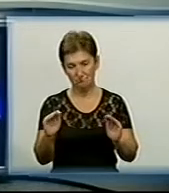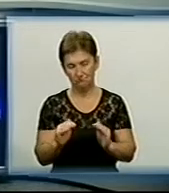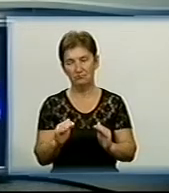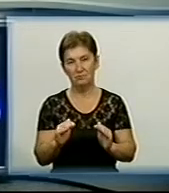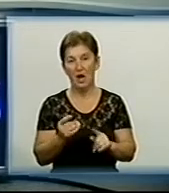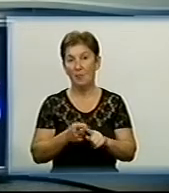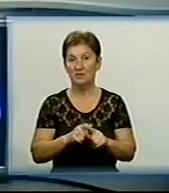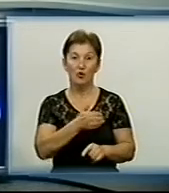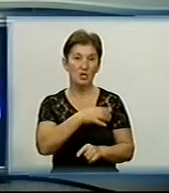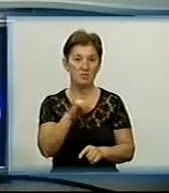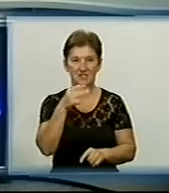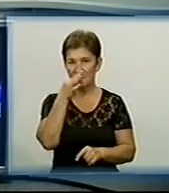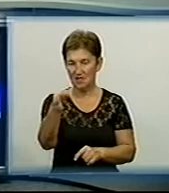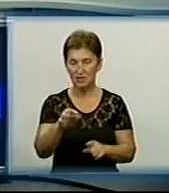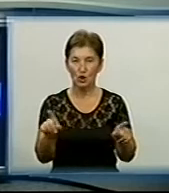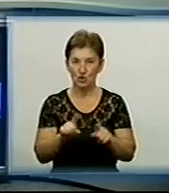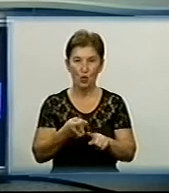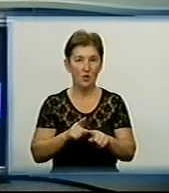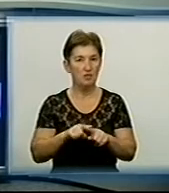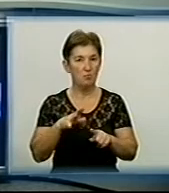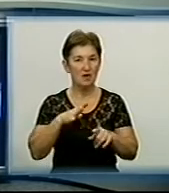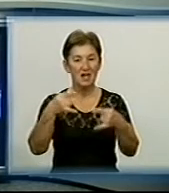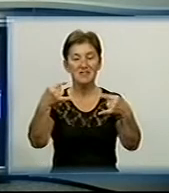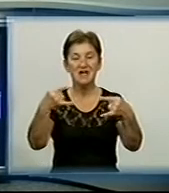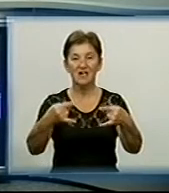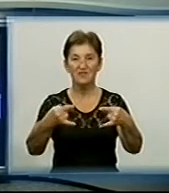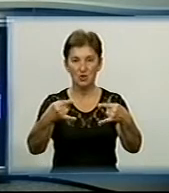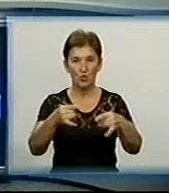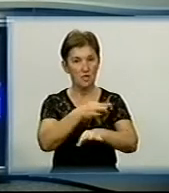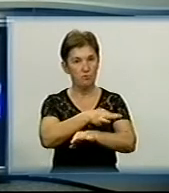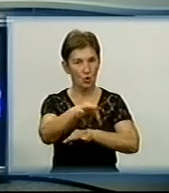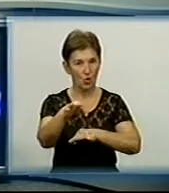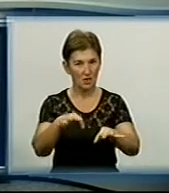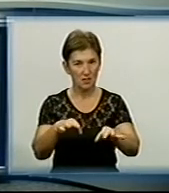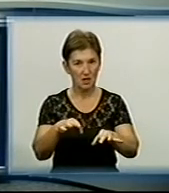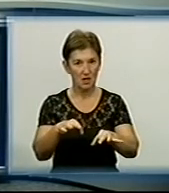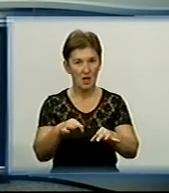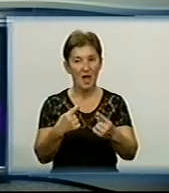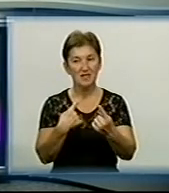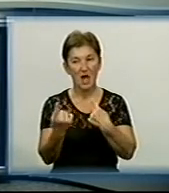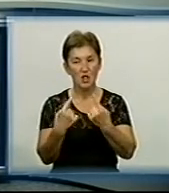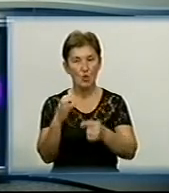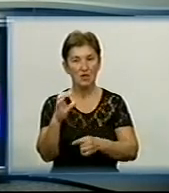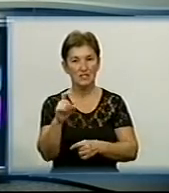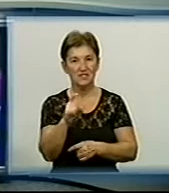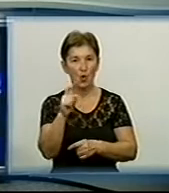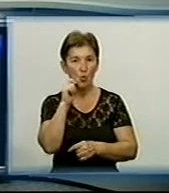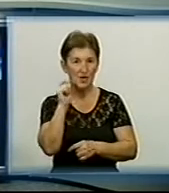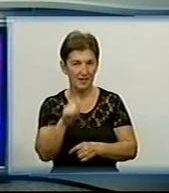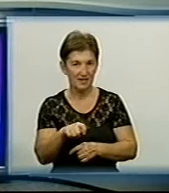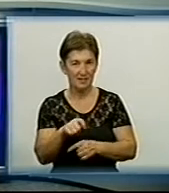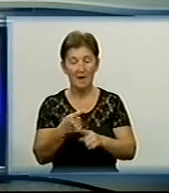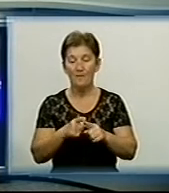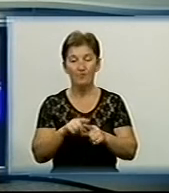хотів би сказати, що Це був телевизіонний проект Діалог з країною Но це все не